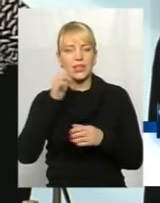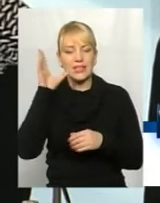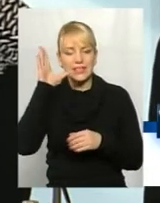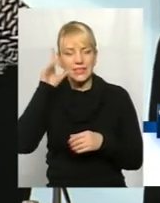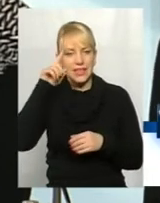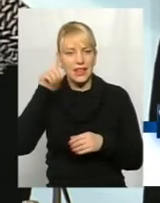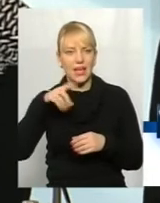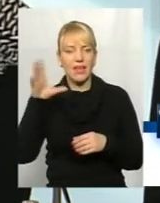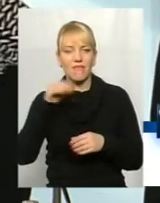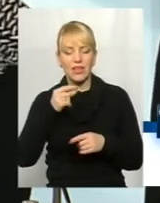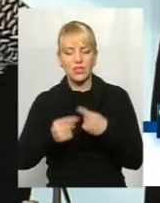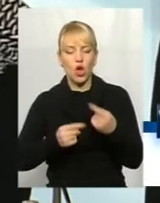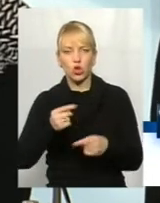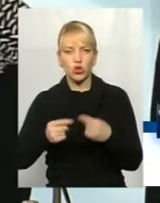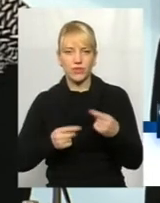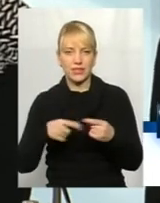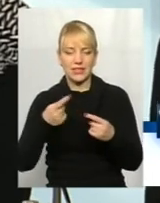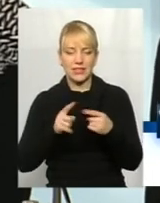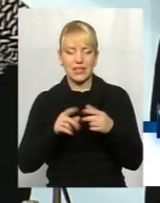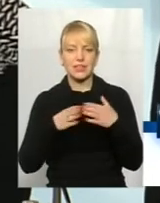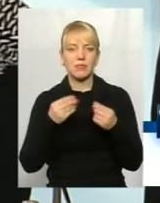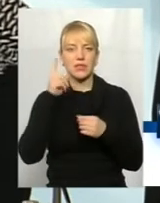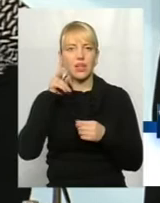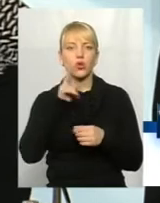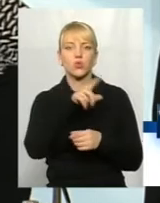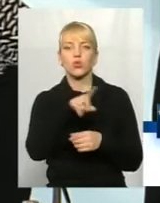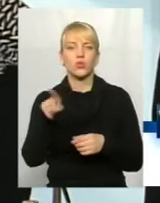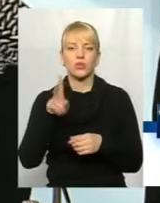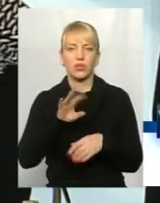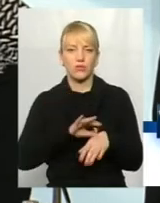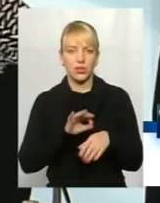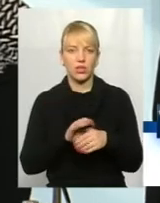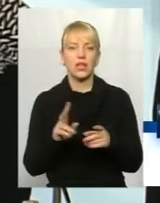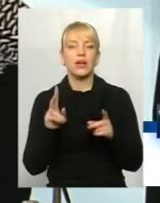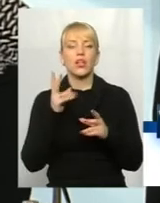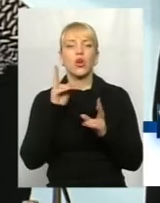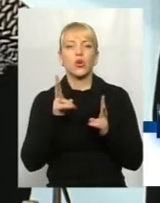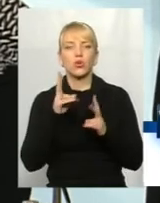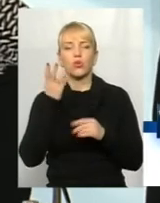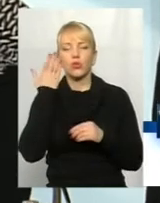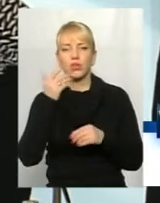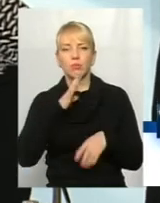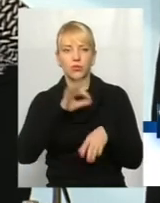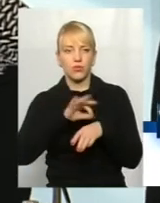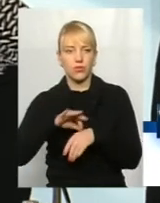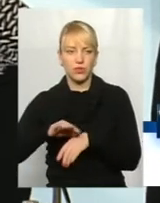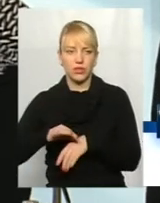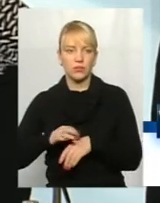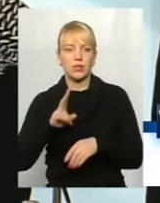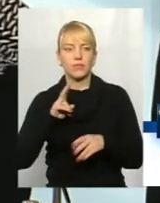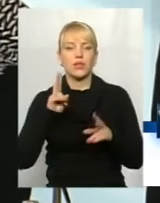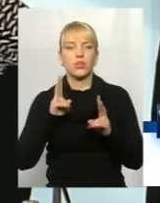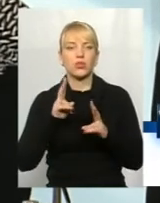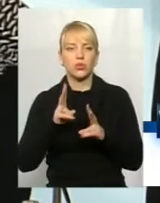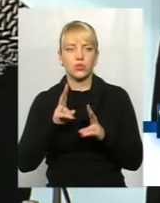цієї сім'ї, він знає, хто чим хворіє, хто переніс яке захворювання, хто